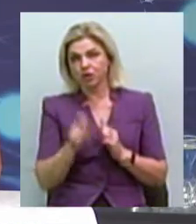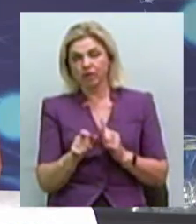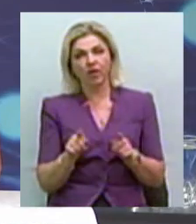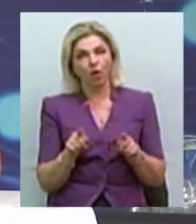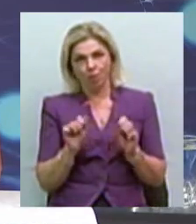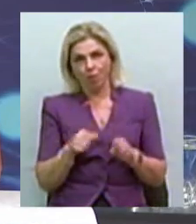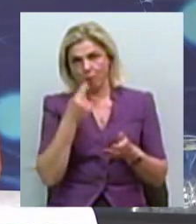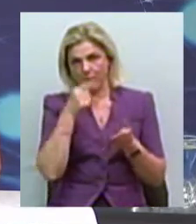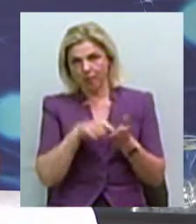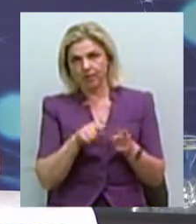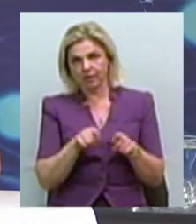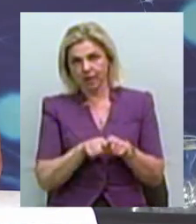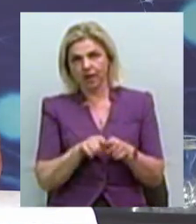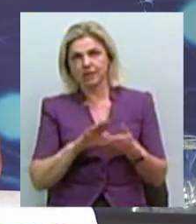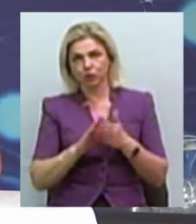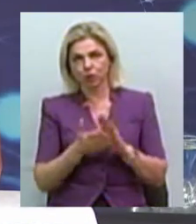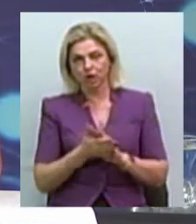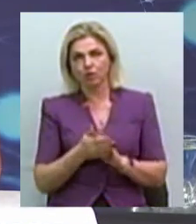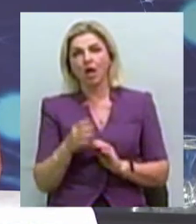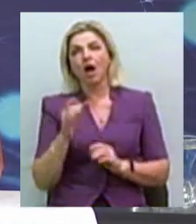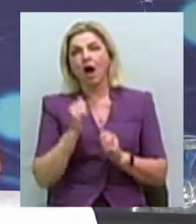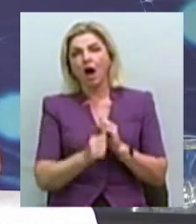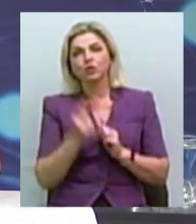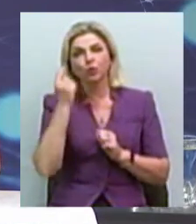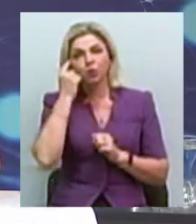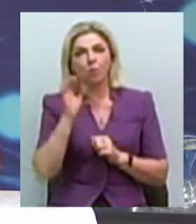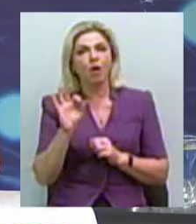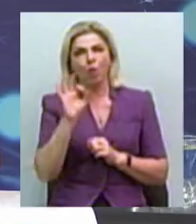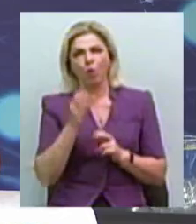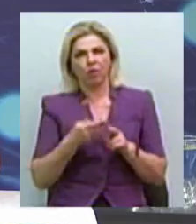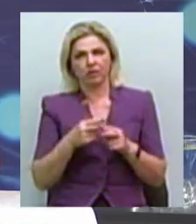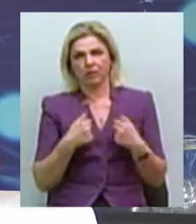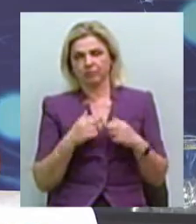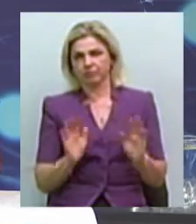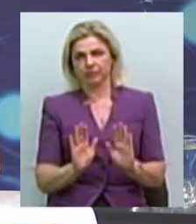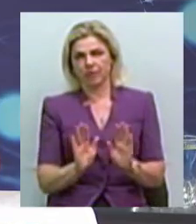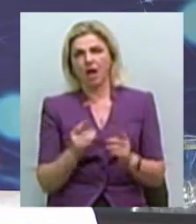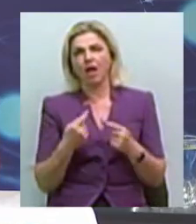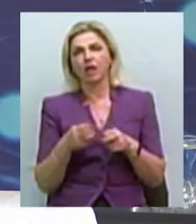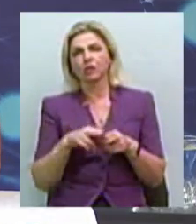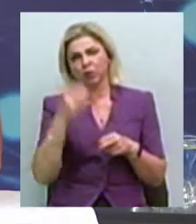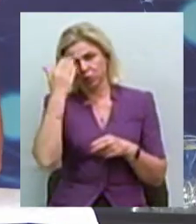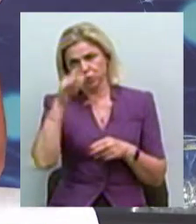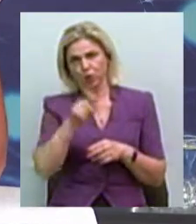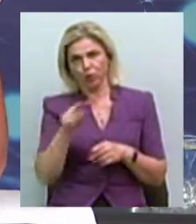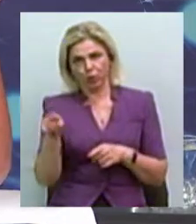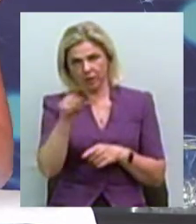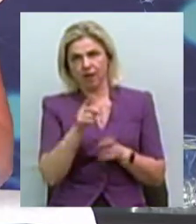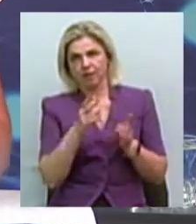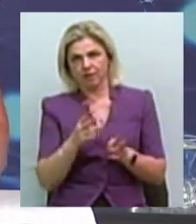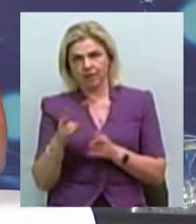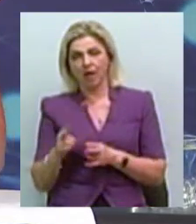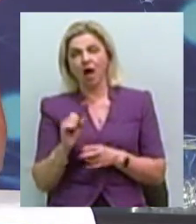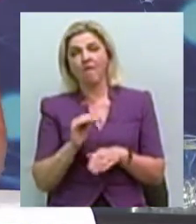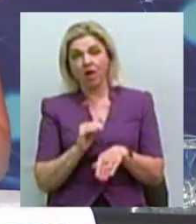коли нам здається, що це не про нас, це не про мене, в мене такого не може статися, то дійсно не потрібно так думати, тому що фактично